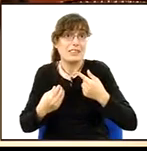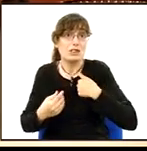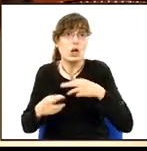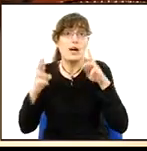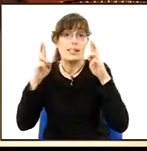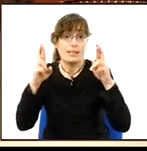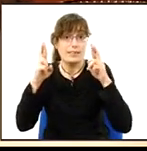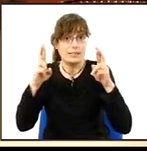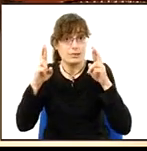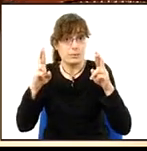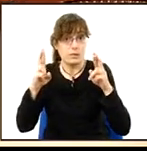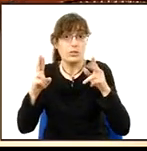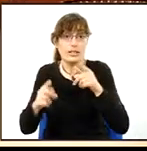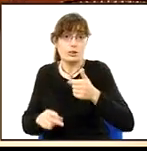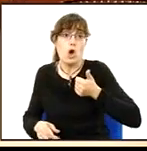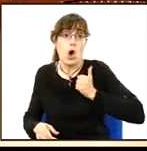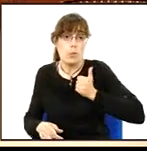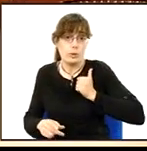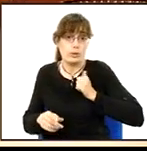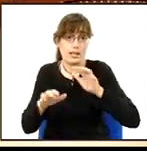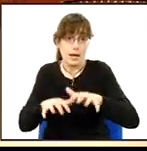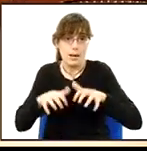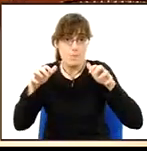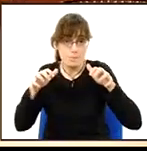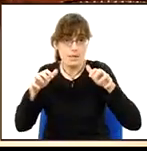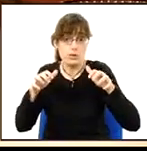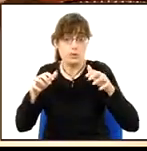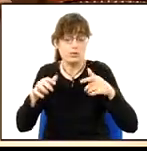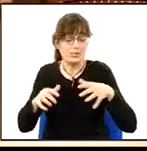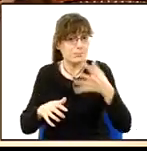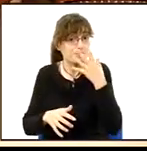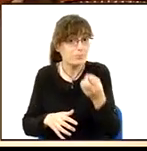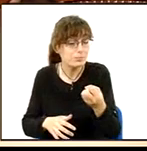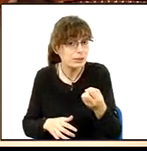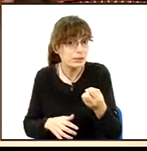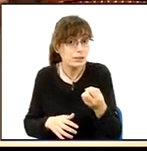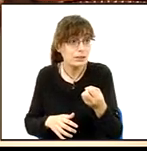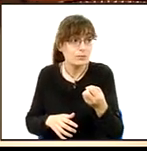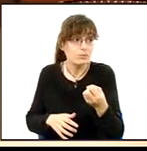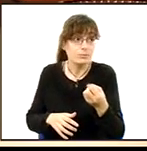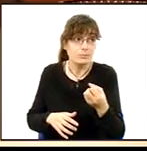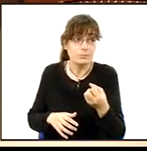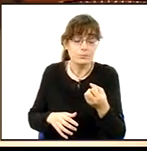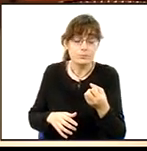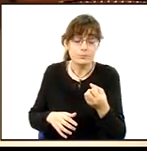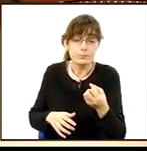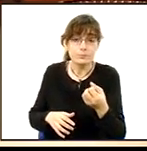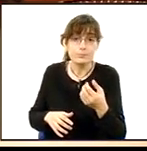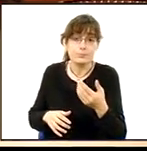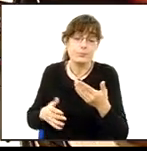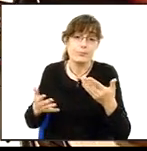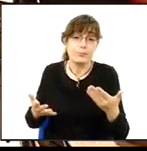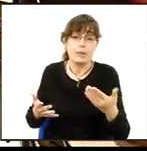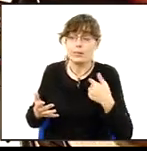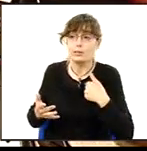perquè això no tindrà altres oportunitats, durant el ple, de tornar-ho a dir, m'entén? Jo li faré casa a vostè, espero que ells, per dignitat,